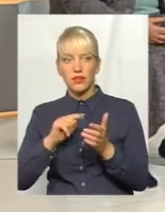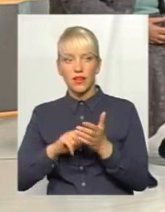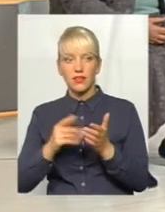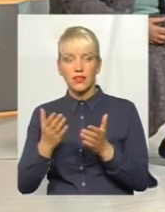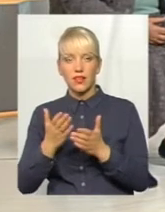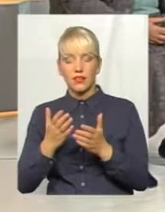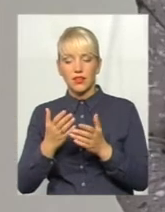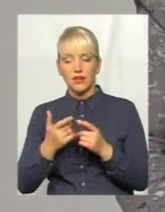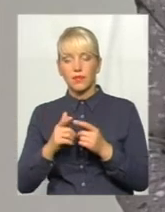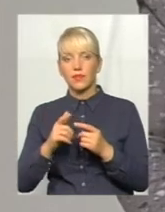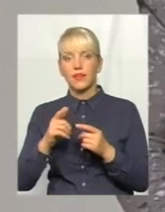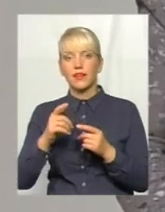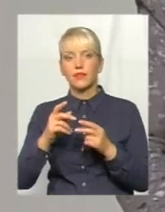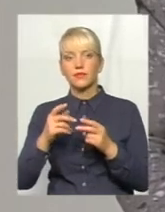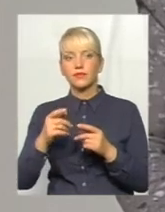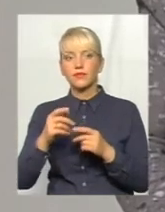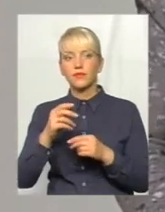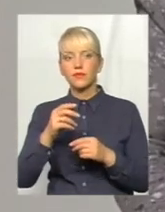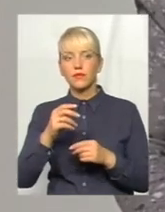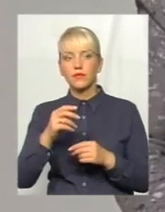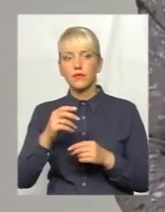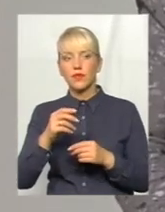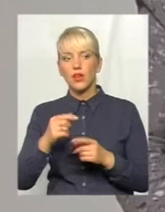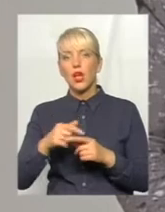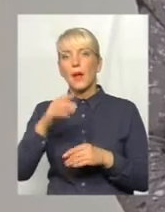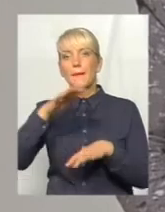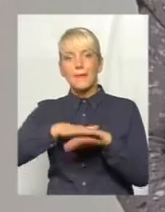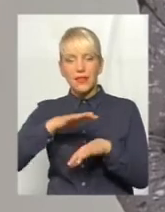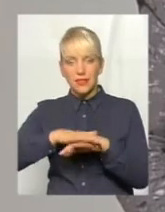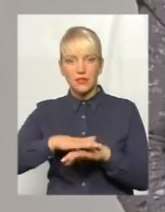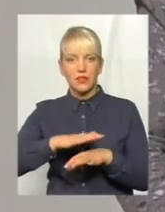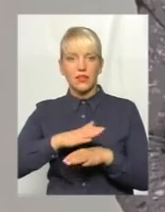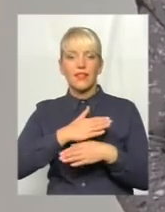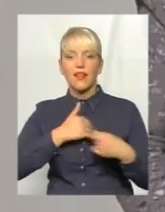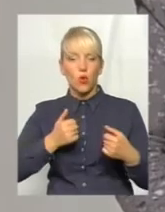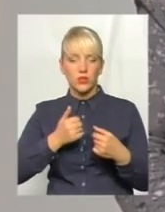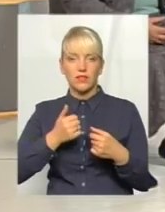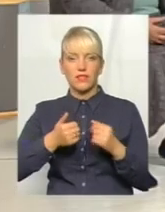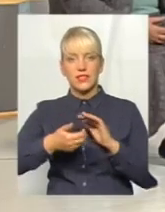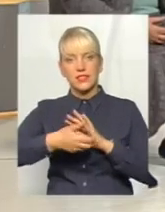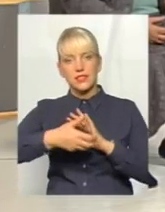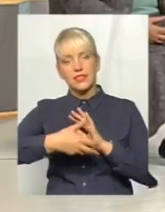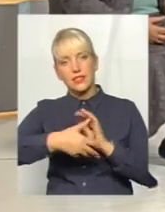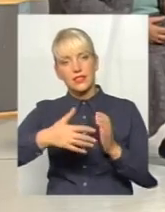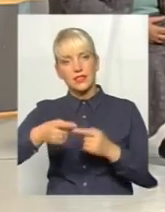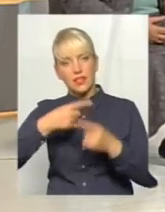не збирався і не відзивав свого позову назад. І тиснули до того, щоб так і присудити ті гроші, які вони